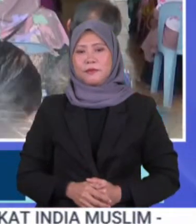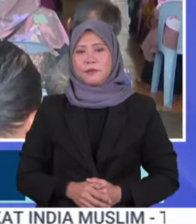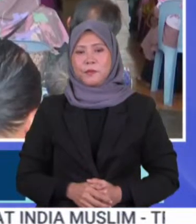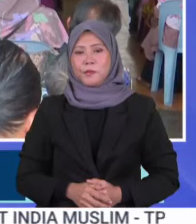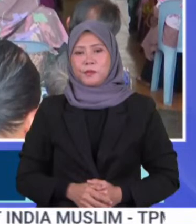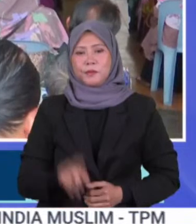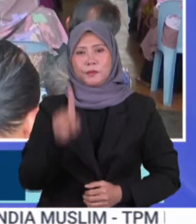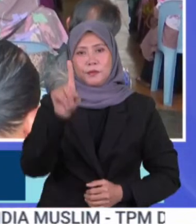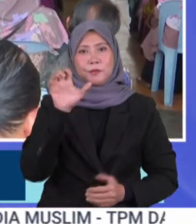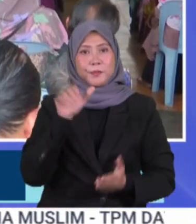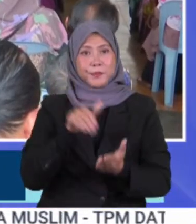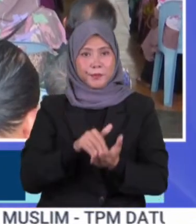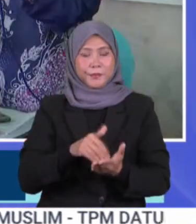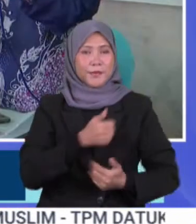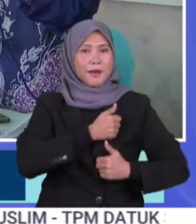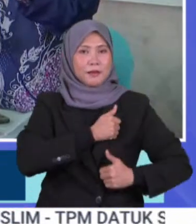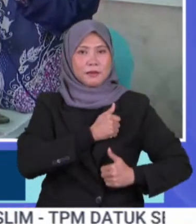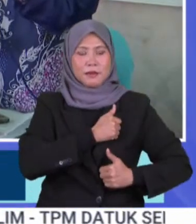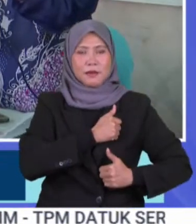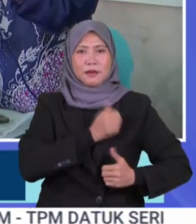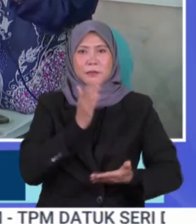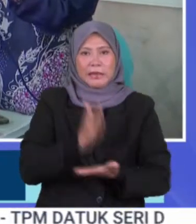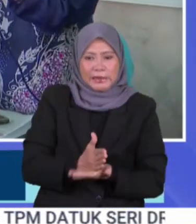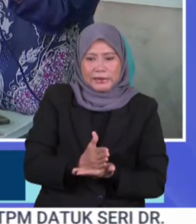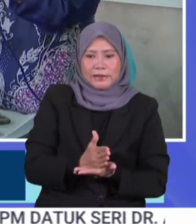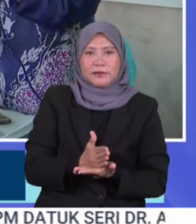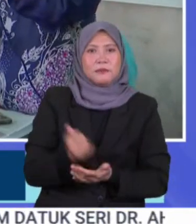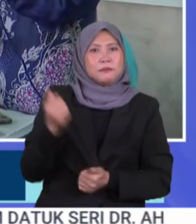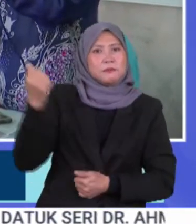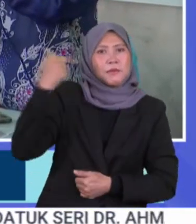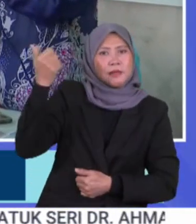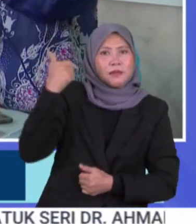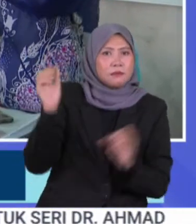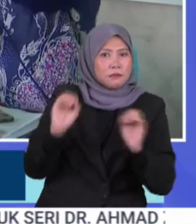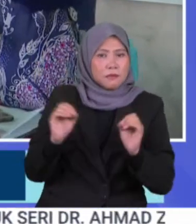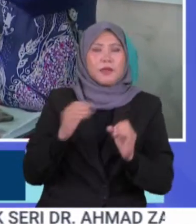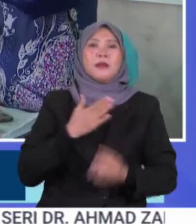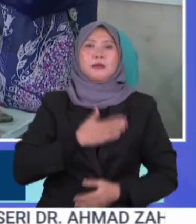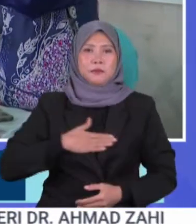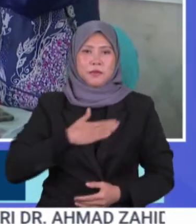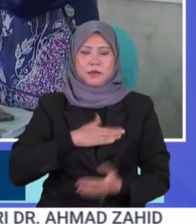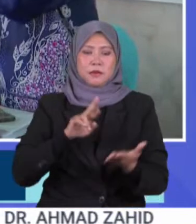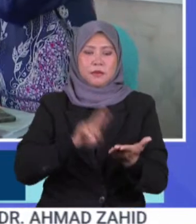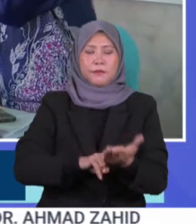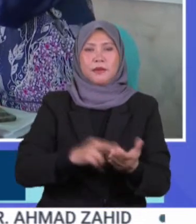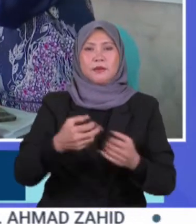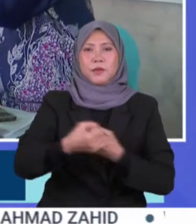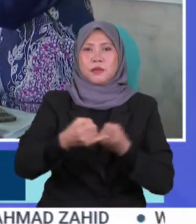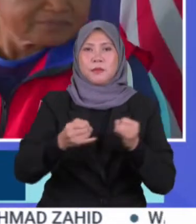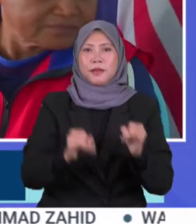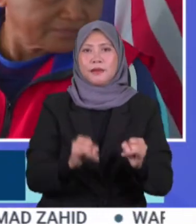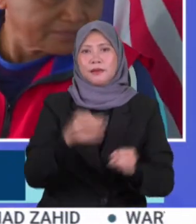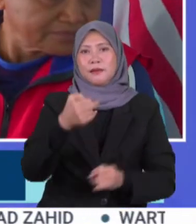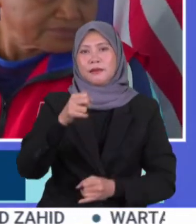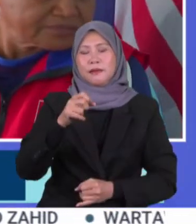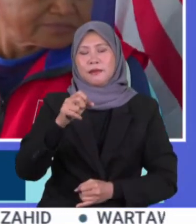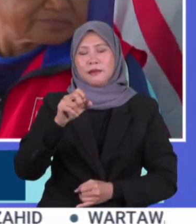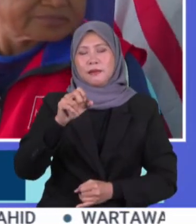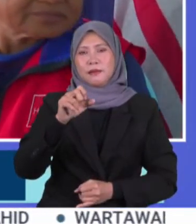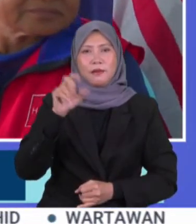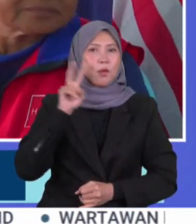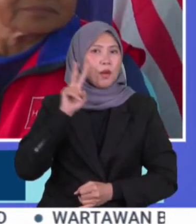100,000 anggota tentera yang berhenti tanpa pencin digesa berdaftar dengan Jabatan Hal Ehwal Veteran ATM